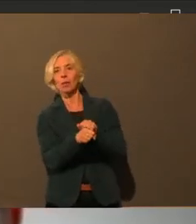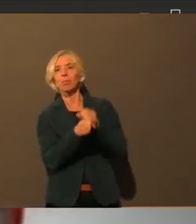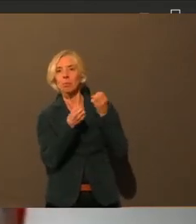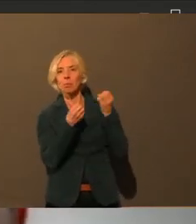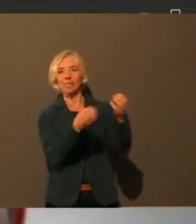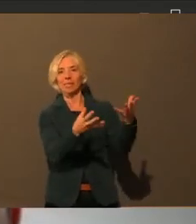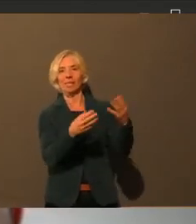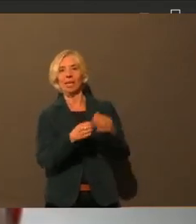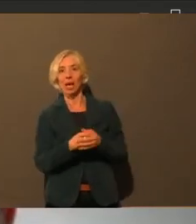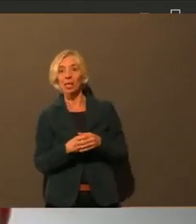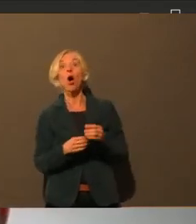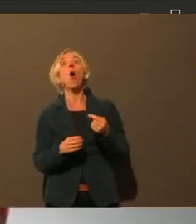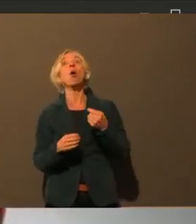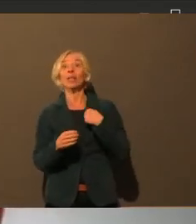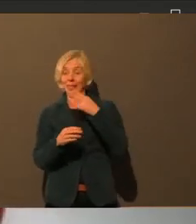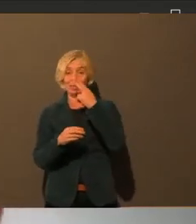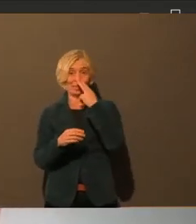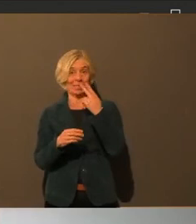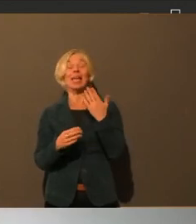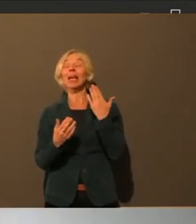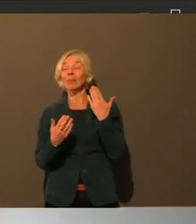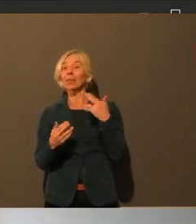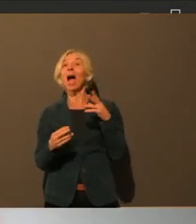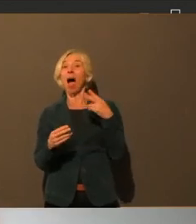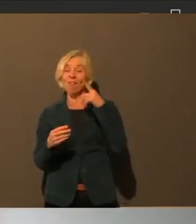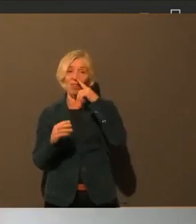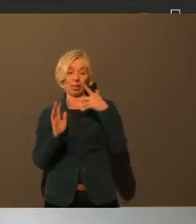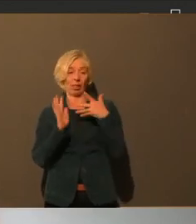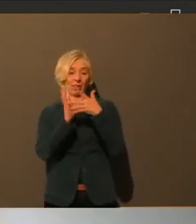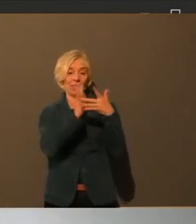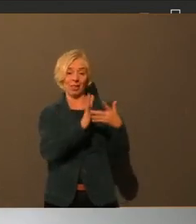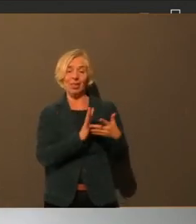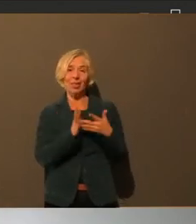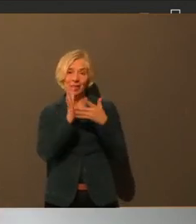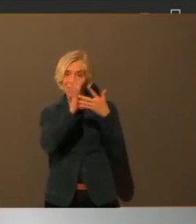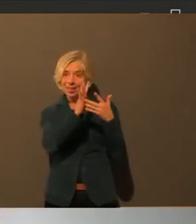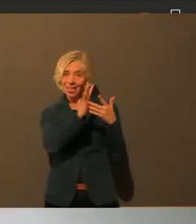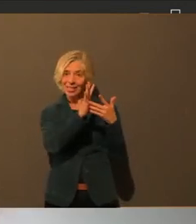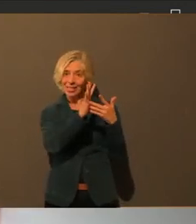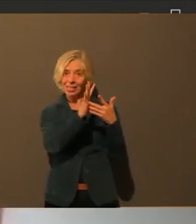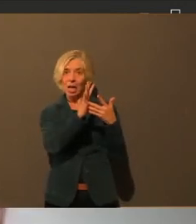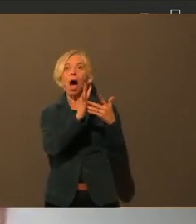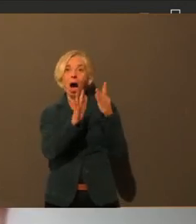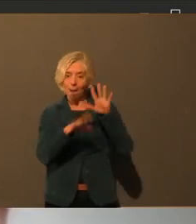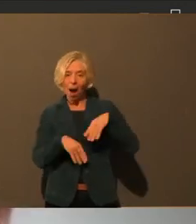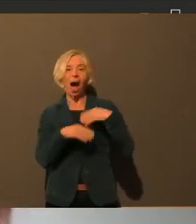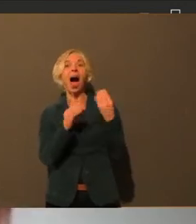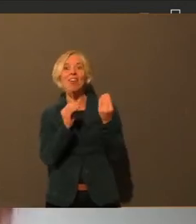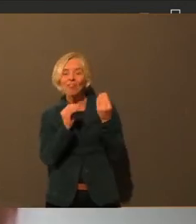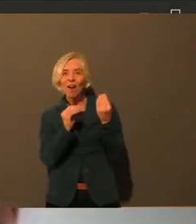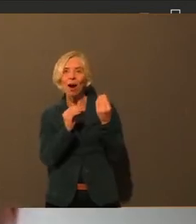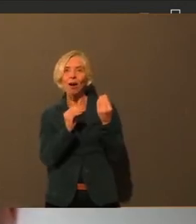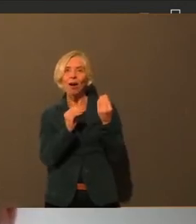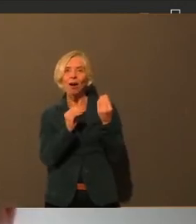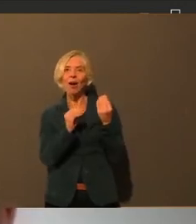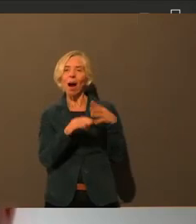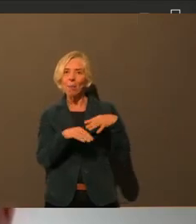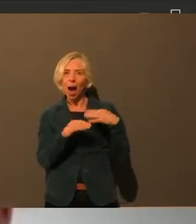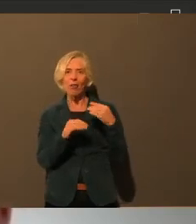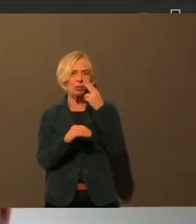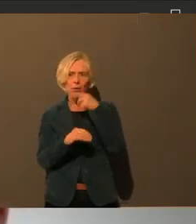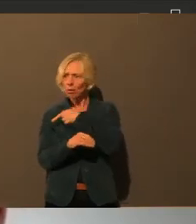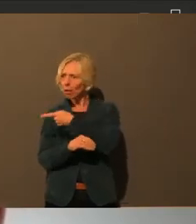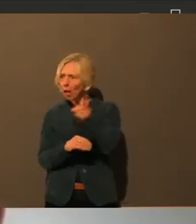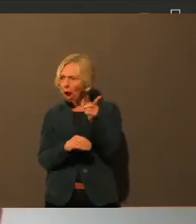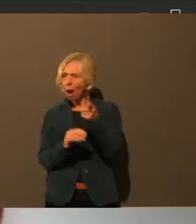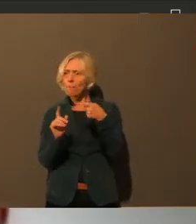am Anfang immer asymptomatisch sind. Oder nur ganz schwach symptomatisch. Bis es dann plötzlich zum Umkippen kommt und dann plötzlich sogar relativ schnell dann